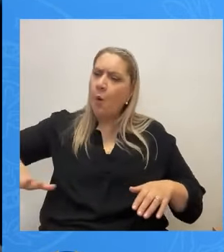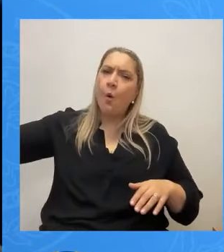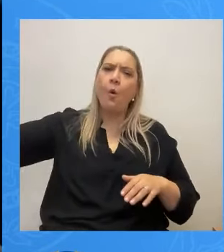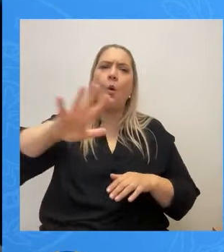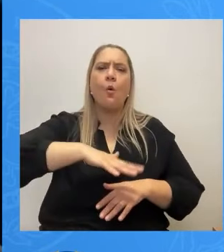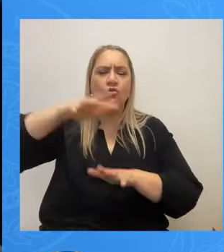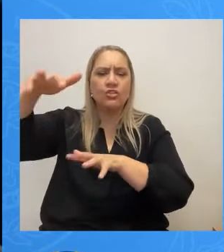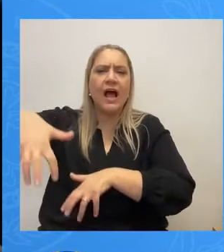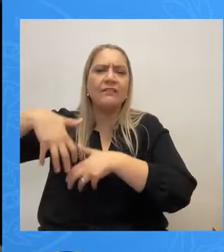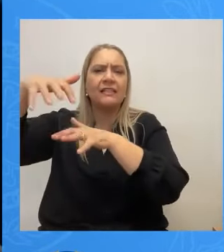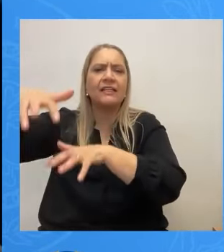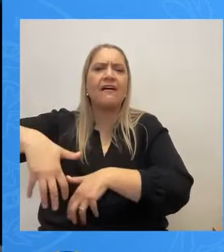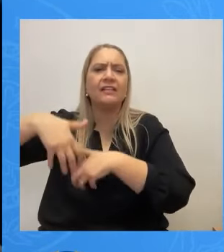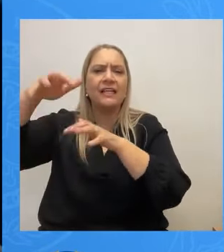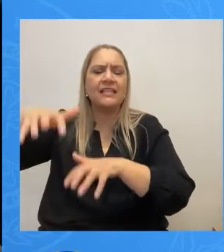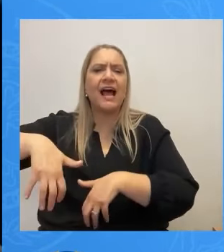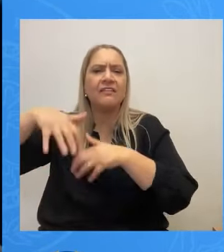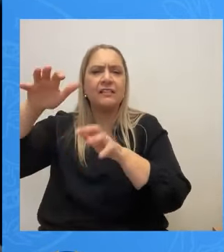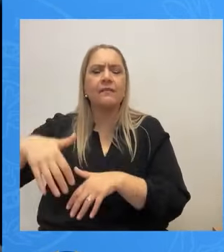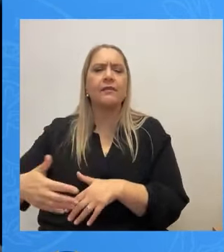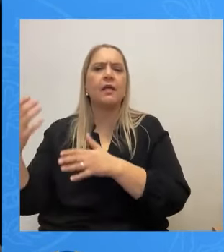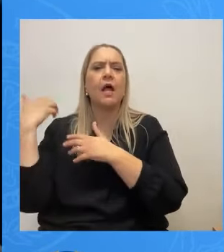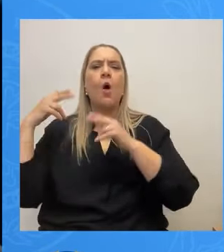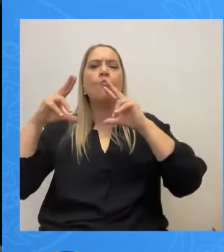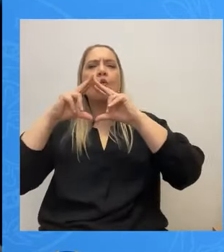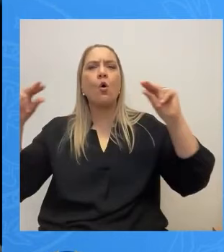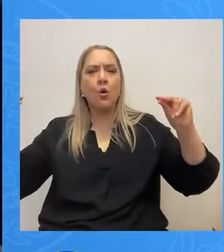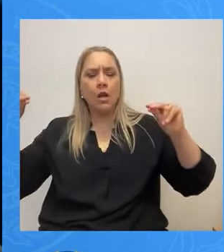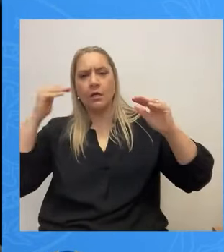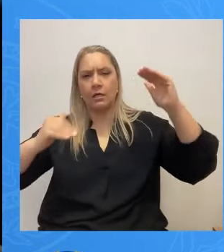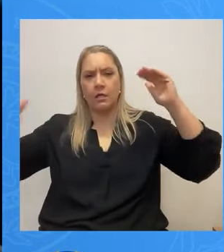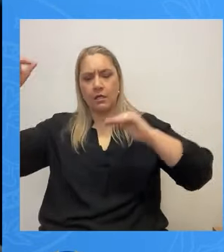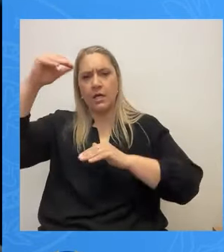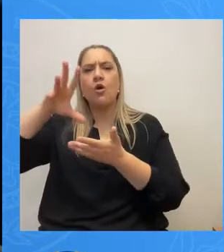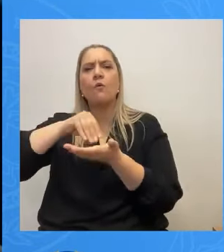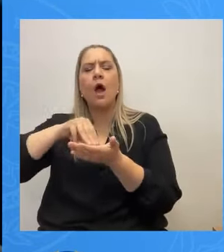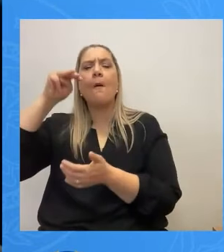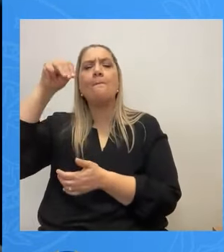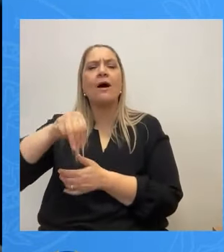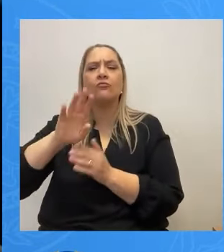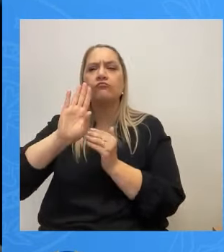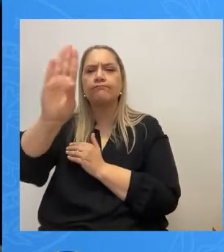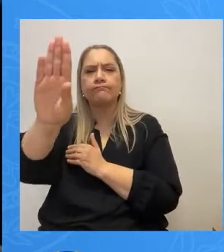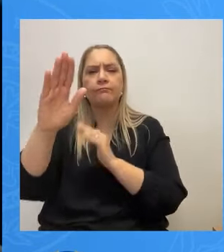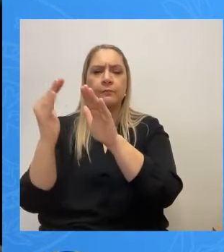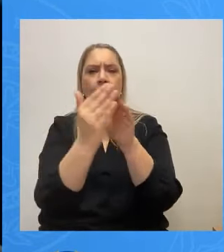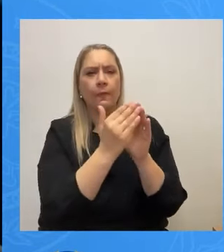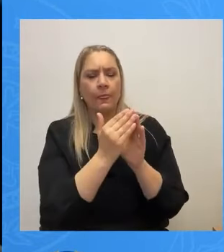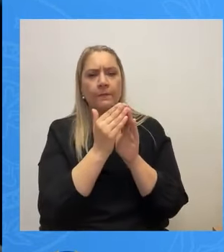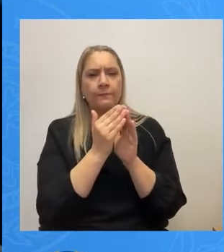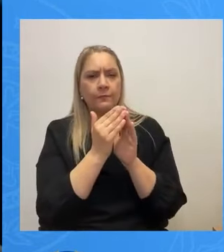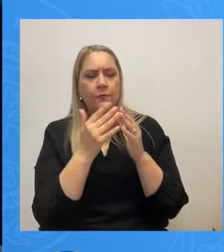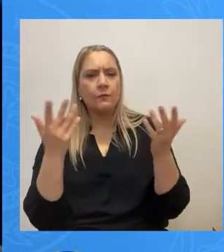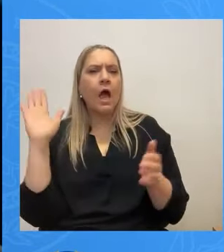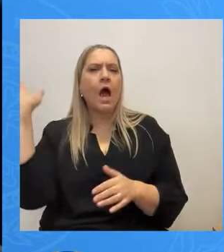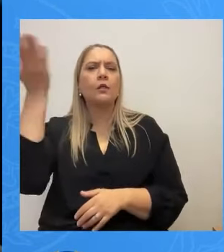σκάβεται. Μόλο μασού της και από πάνω κατοικίες. Τι γίνεται απέναντι από το αρχαιολογικό μουσείο, όλο το